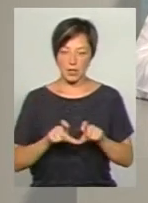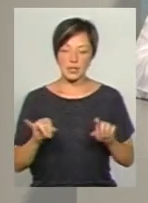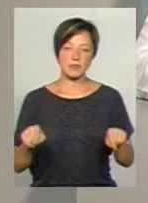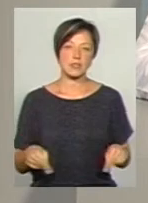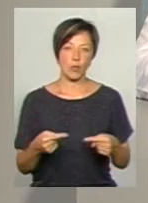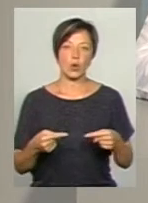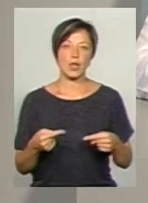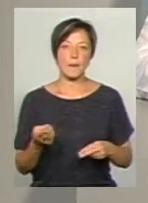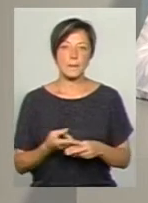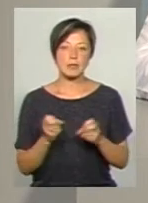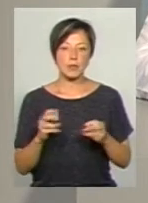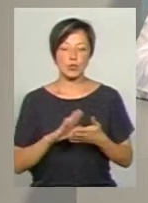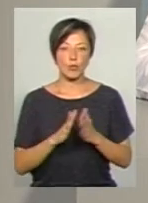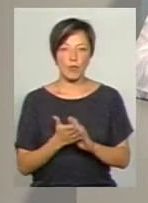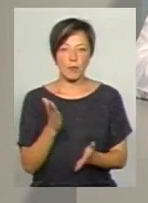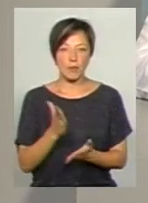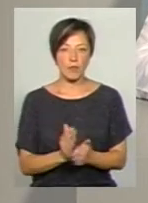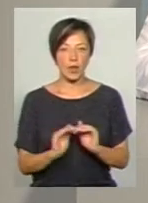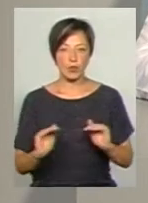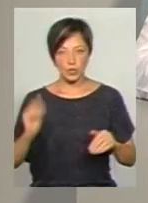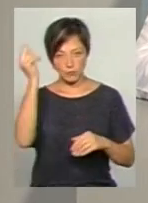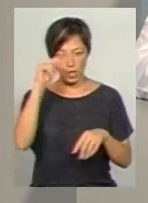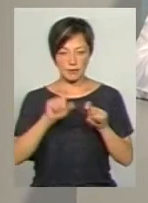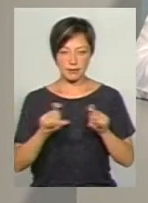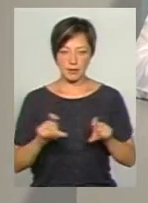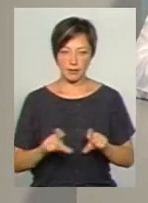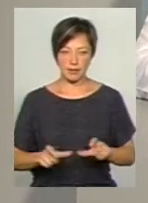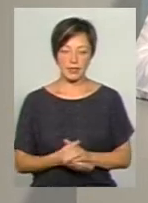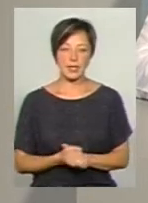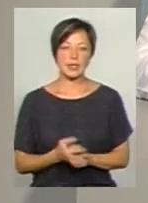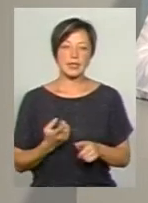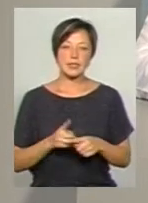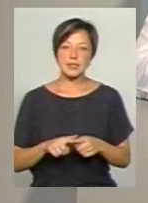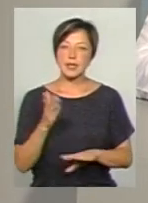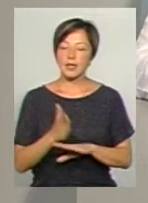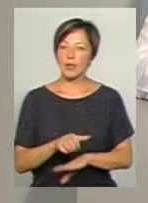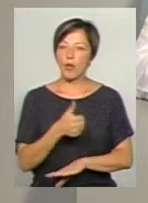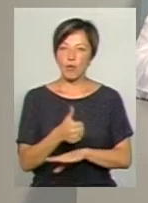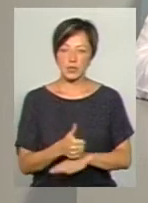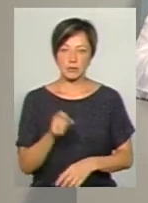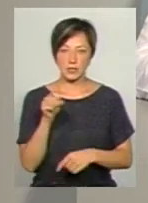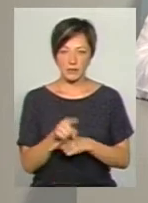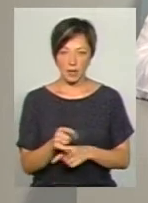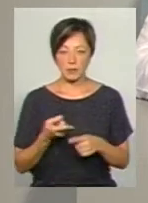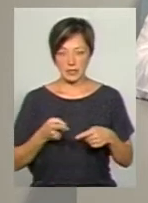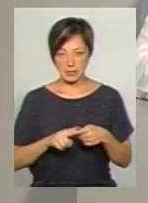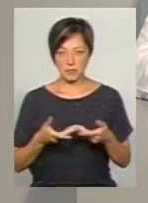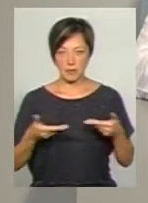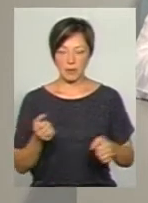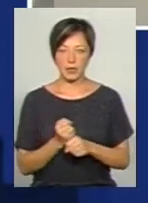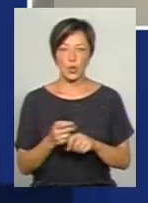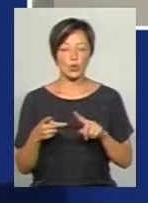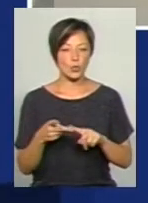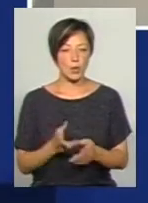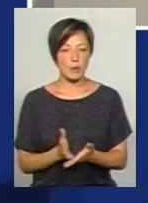створення безпечних умов перебування учнів у навчальних закладах. Це є найголовнішим завданням і, власне, ми над цим працюємо. Другий